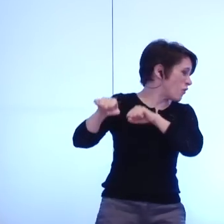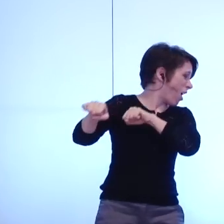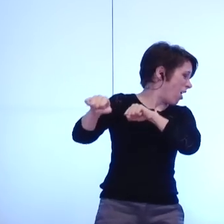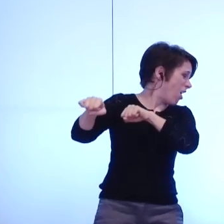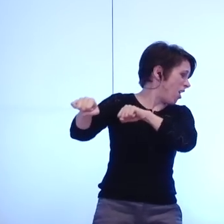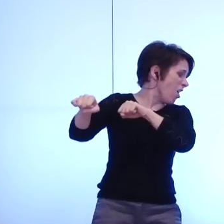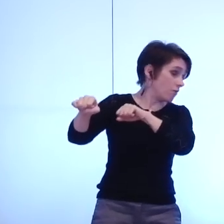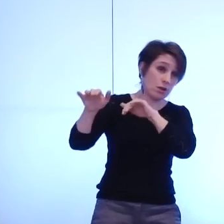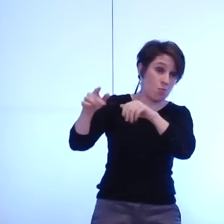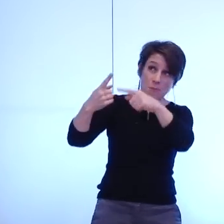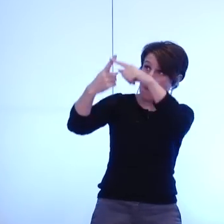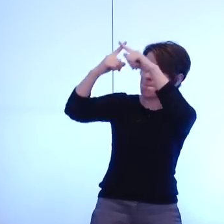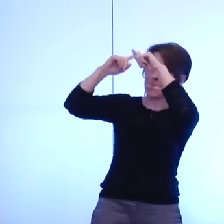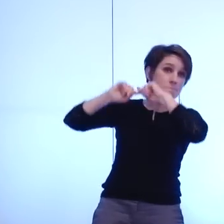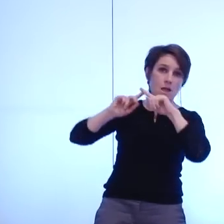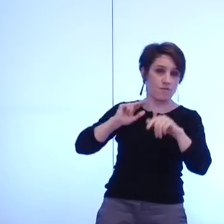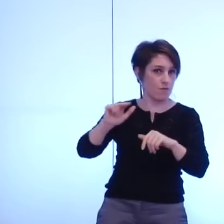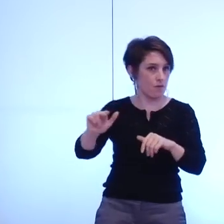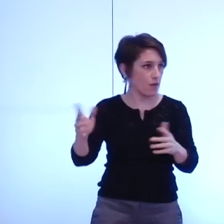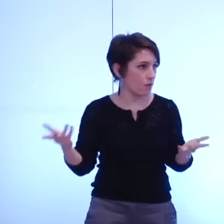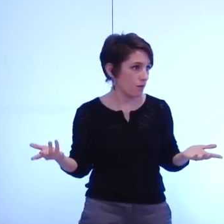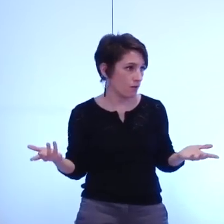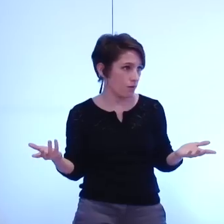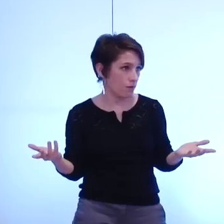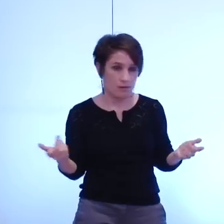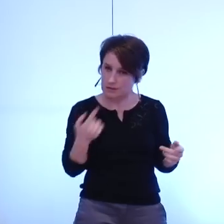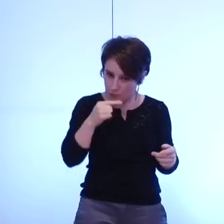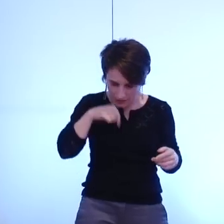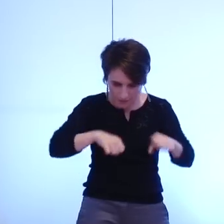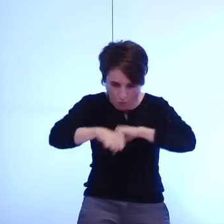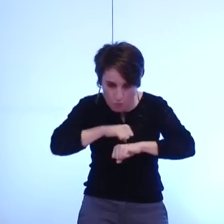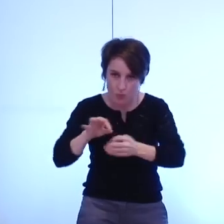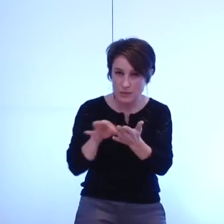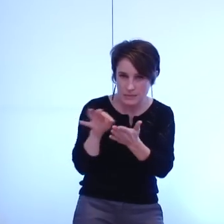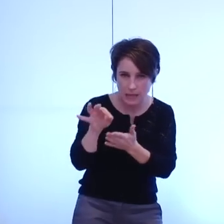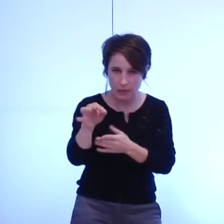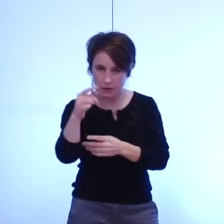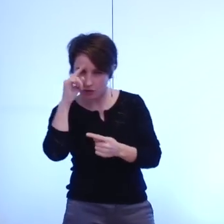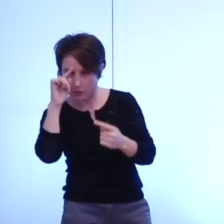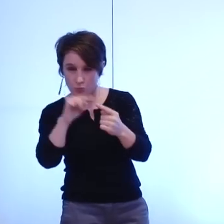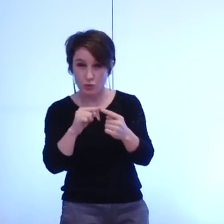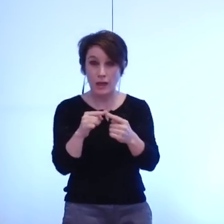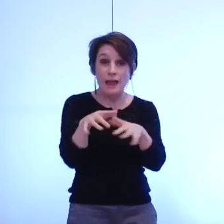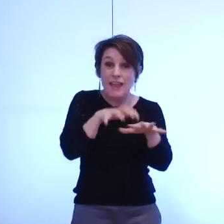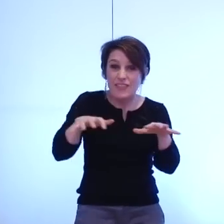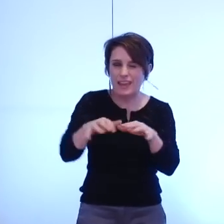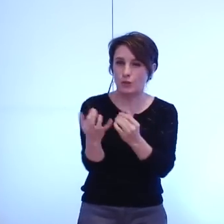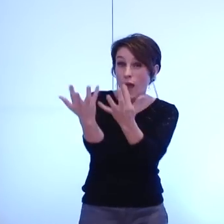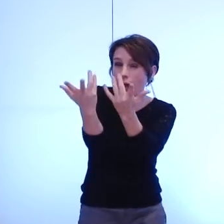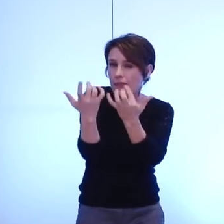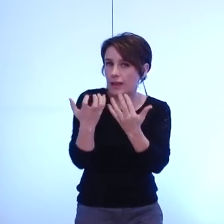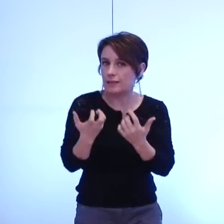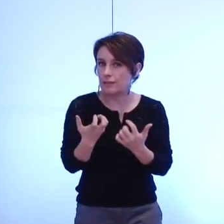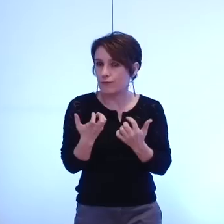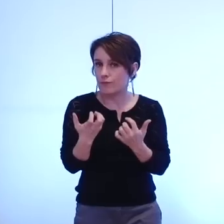en face et si nous ne voulons pas nourrir des stratégies pour avoir un territoire qui soit attractif et qui